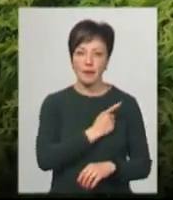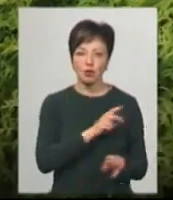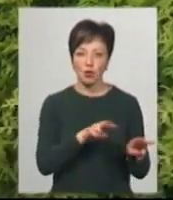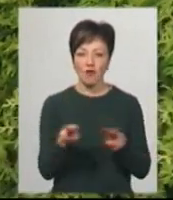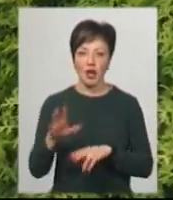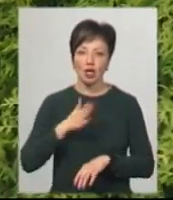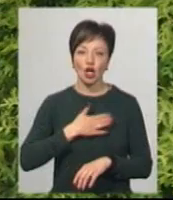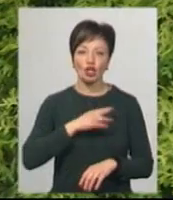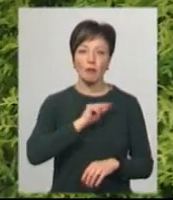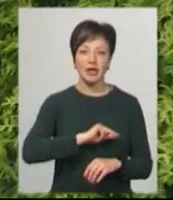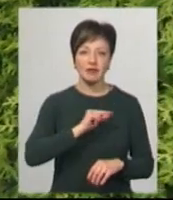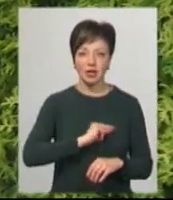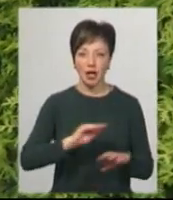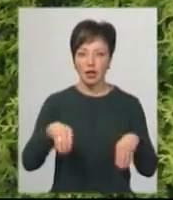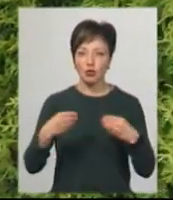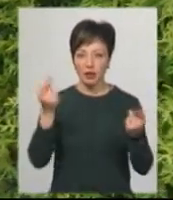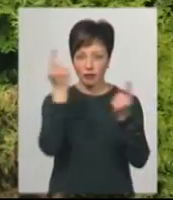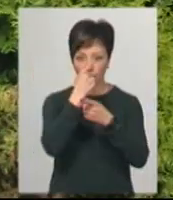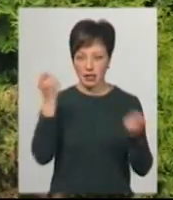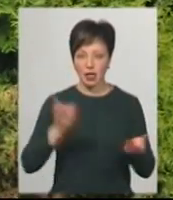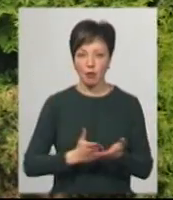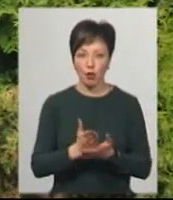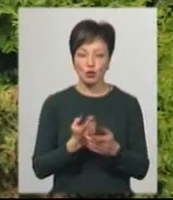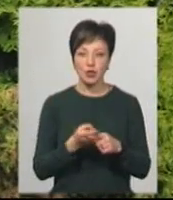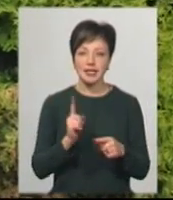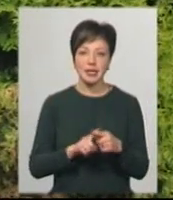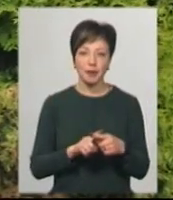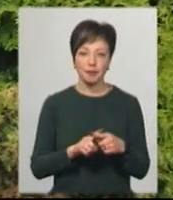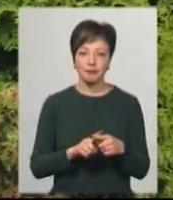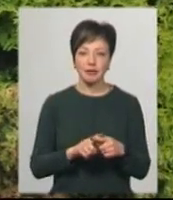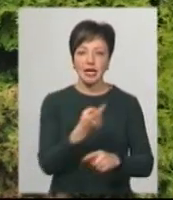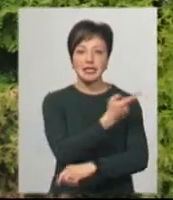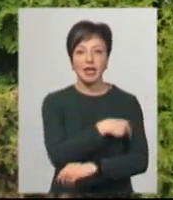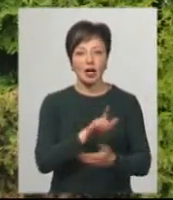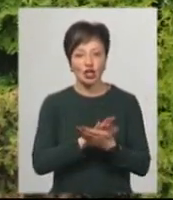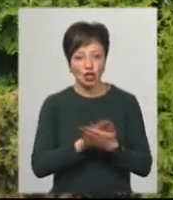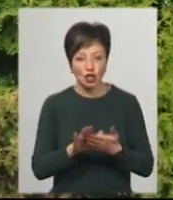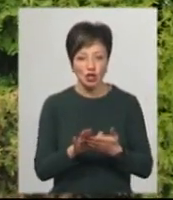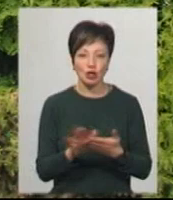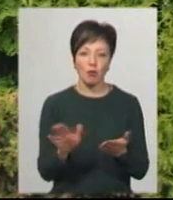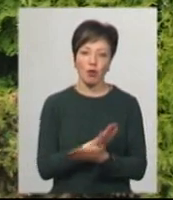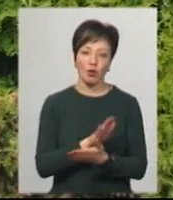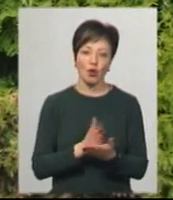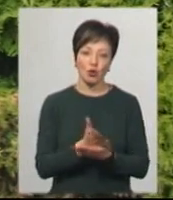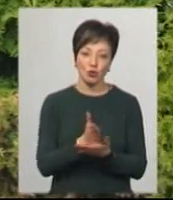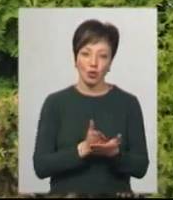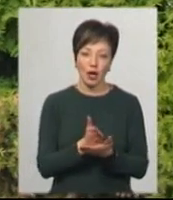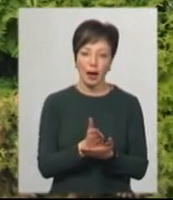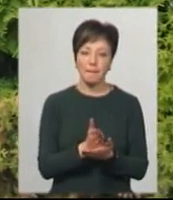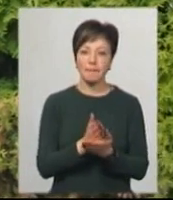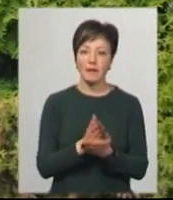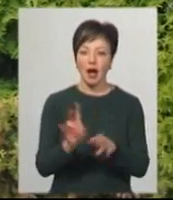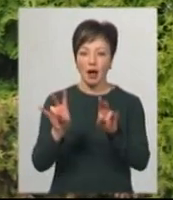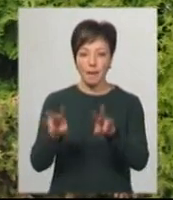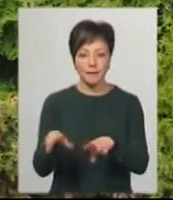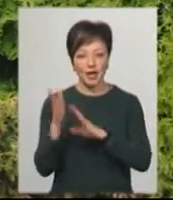наші працівники надають інформаційні послуги. Це і санітарно-гігієнічні послуги, і послуга з притулку,